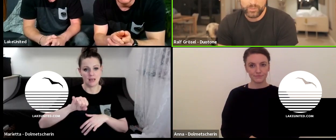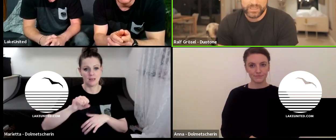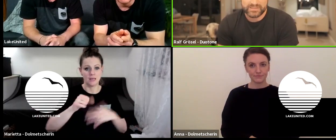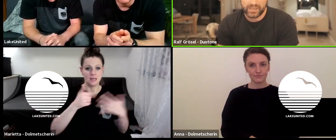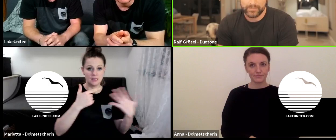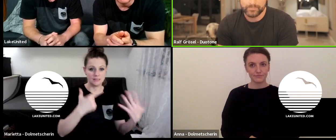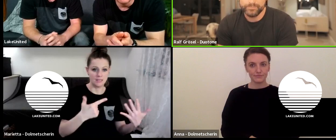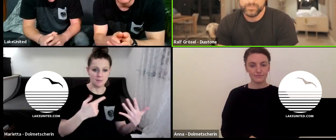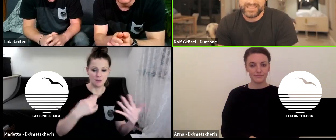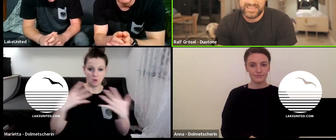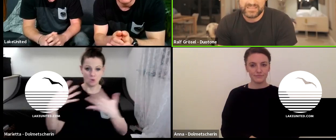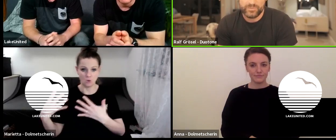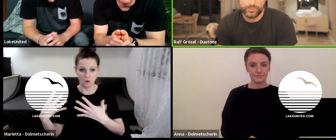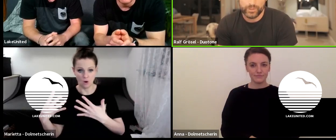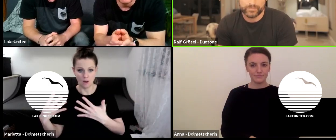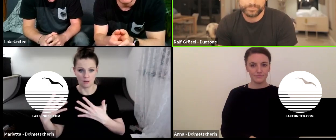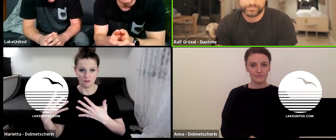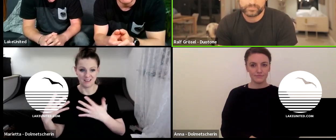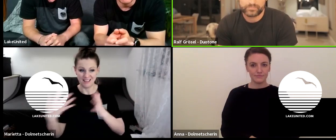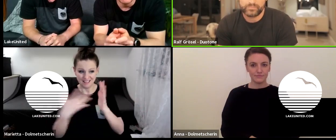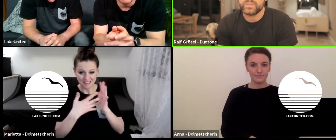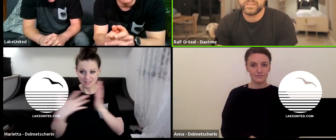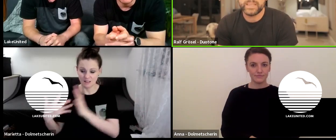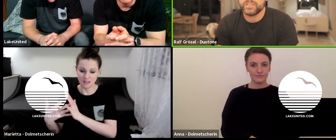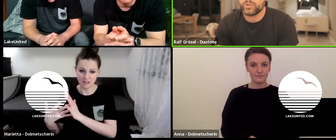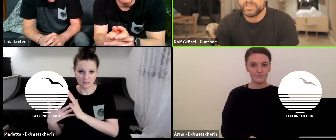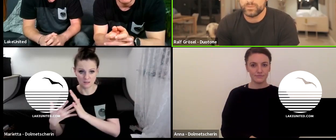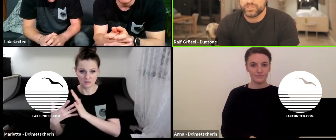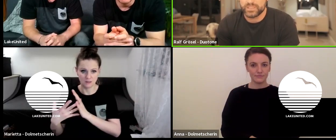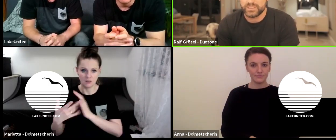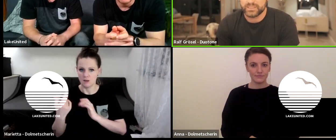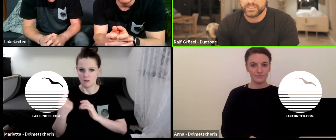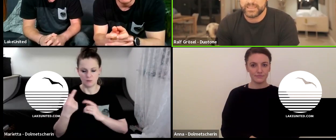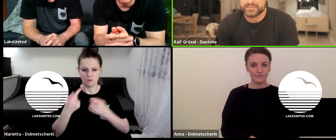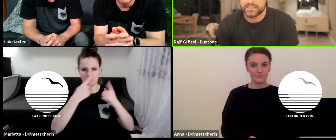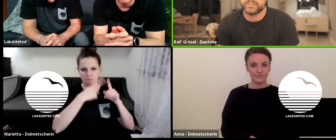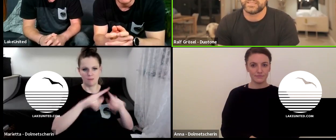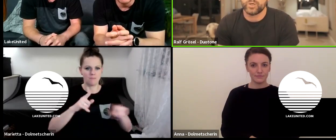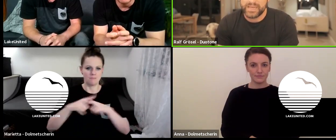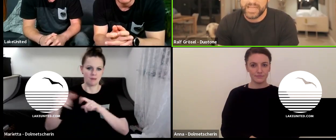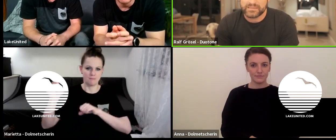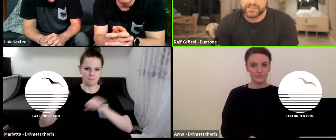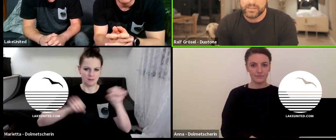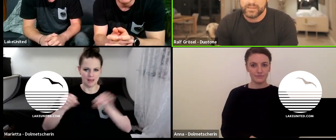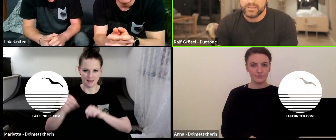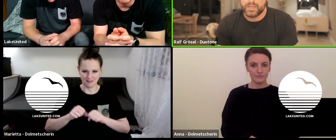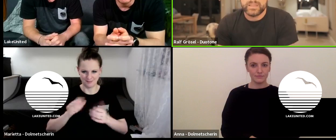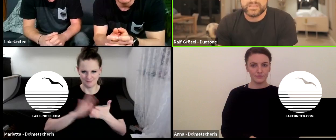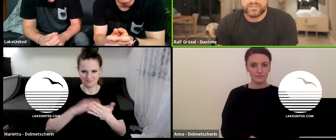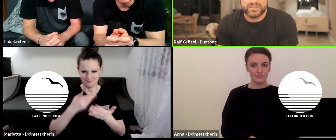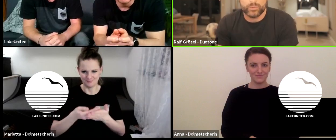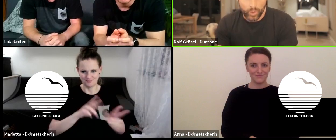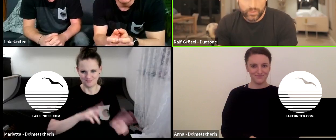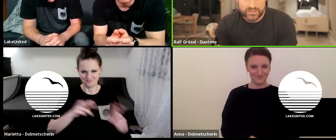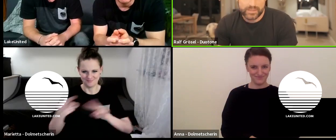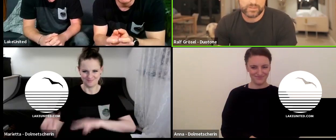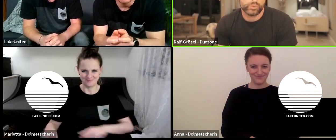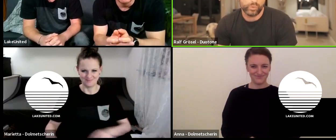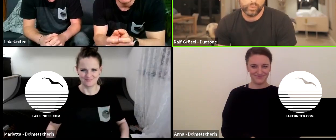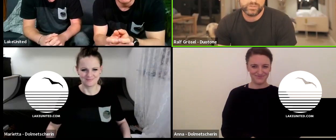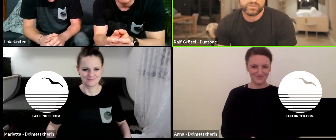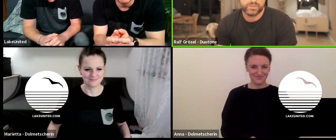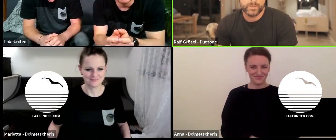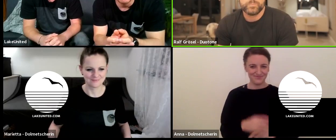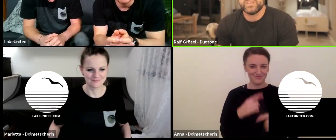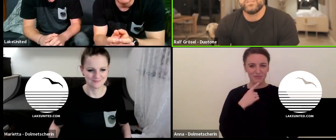anderen mit 9 PSI testen würde, dann hätte ich komplett unterschiedliche Kites, also nicht komplett, aber es ist, die Nuance wäre